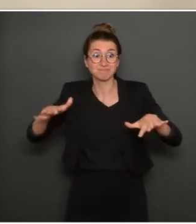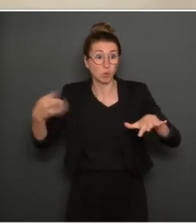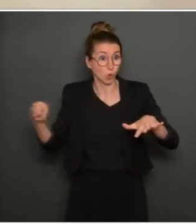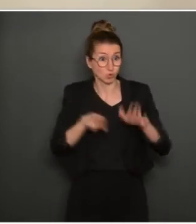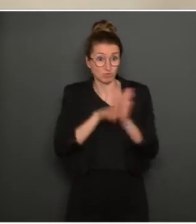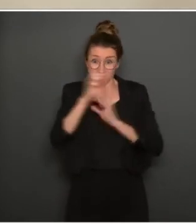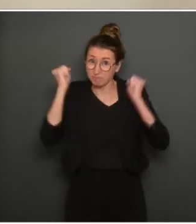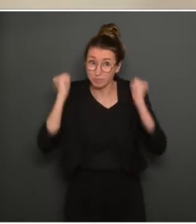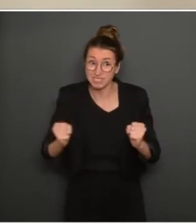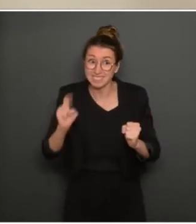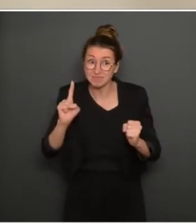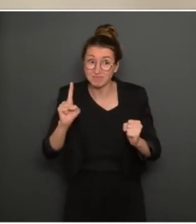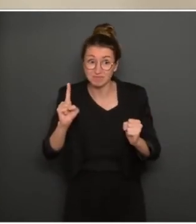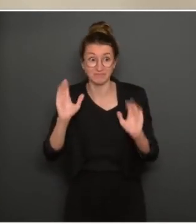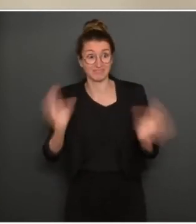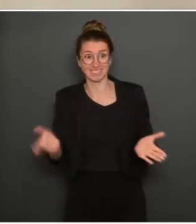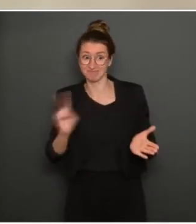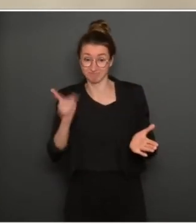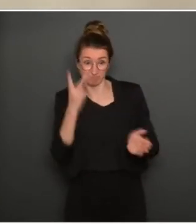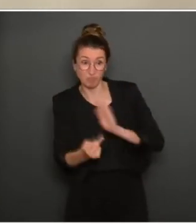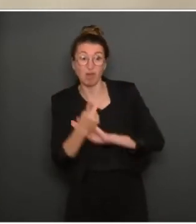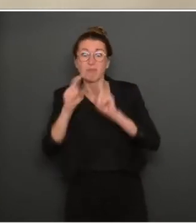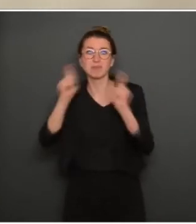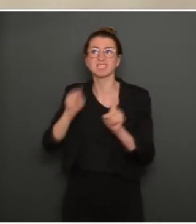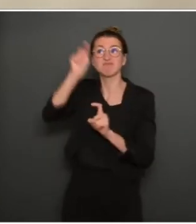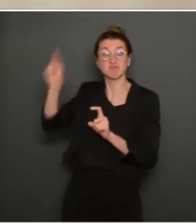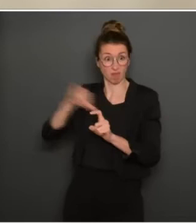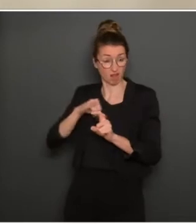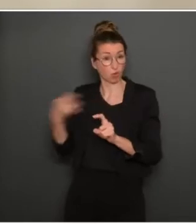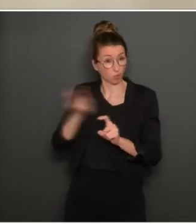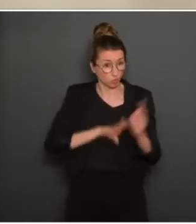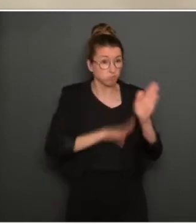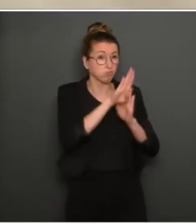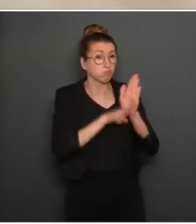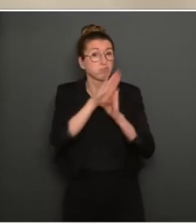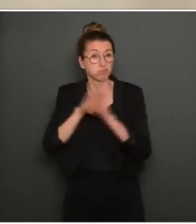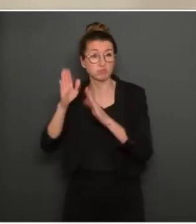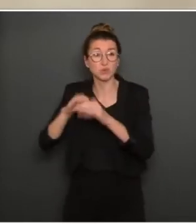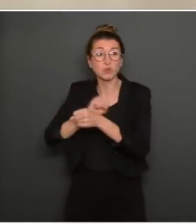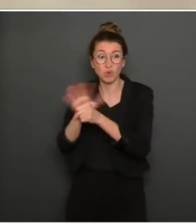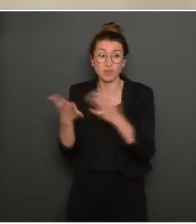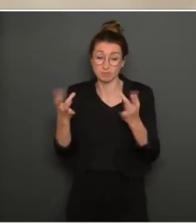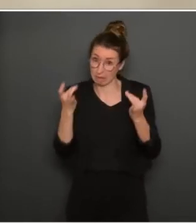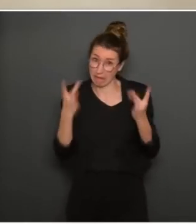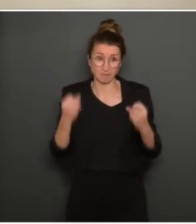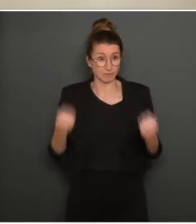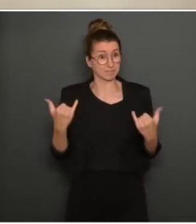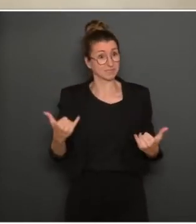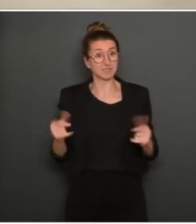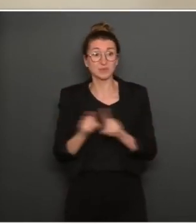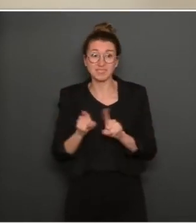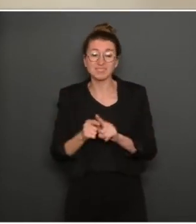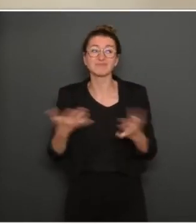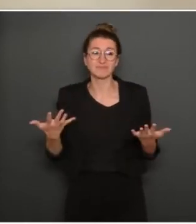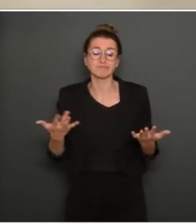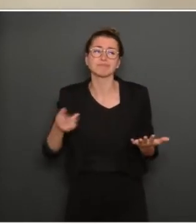du monde, certains même très proches de nous, pour en être persuadés. Alors bien sûr, nous réalisons tous que ces